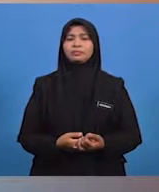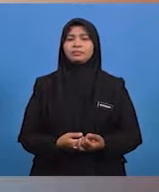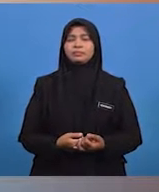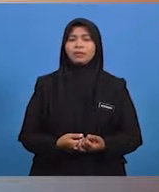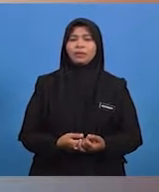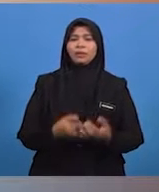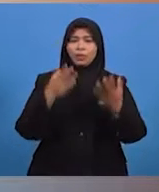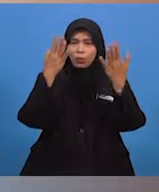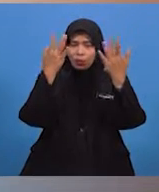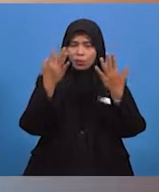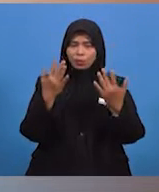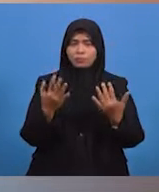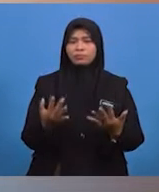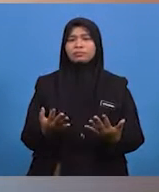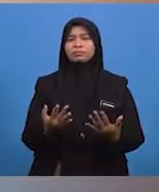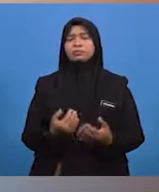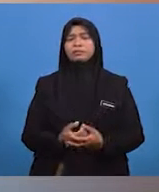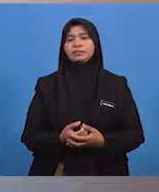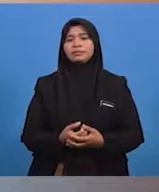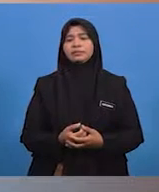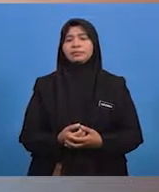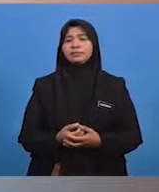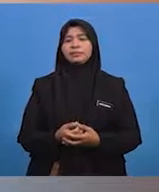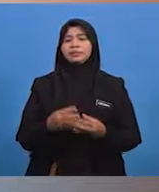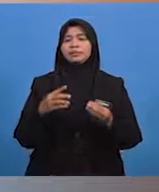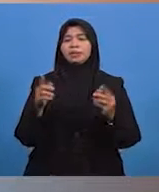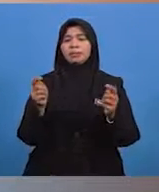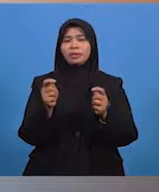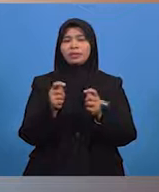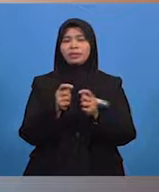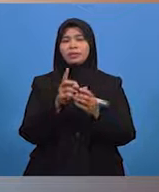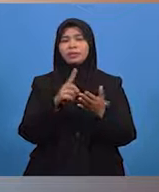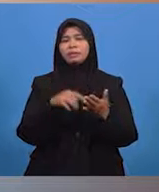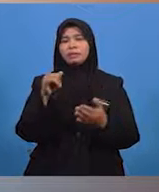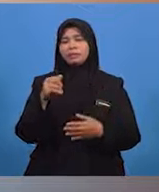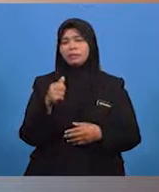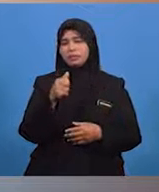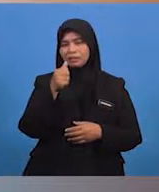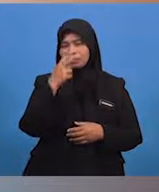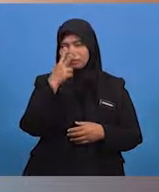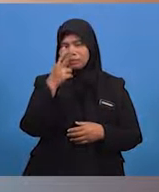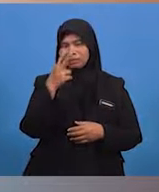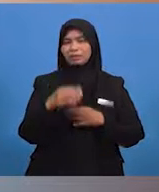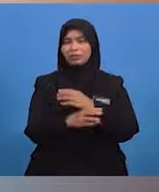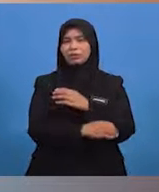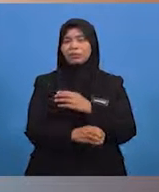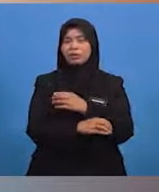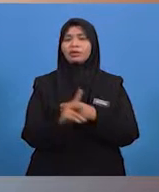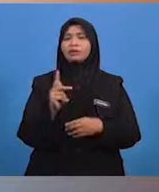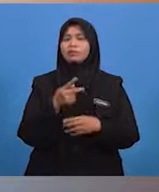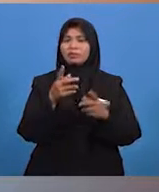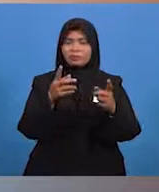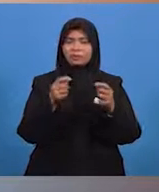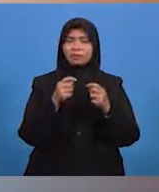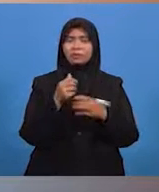hujan lebat. Seperti apa yang murid-murid sedia maklum, negara kita menerima antara